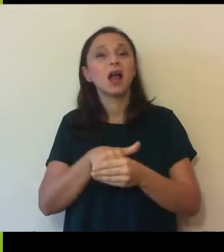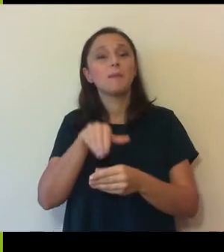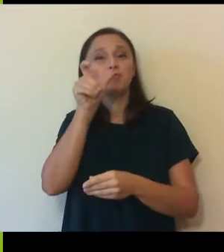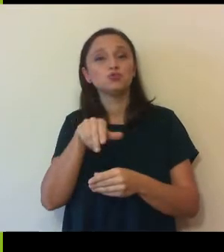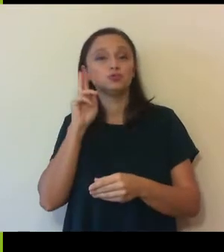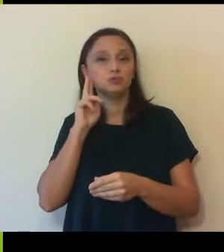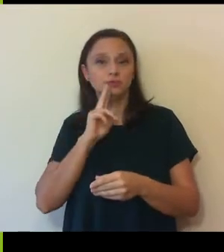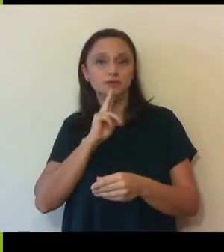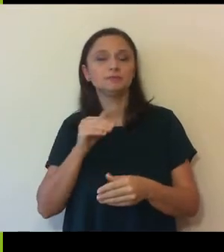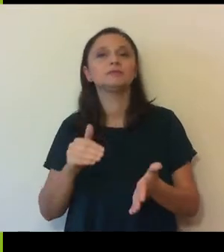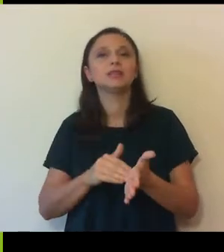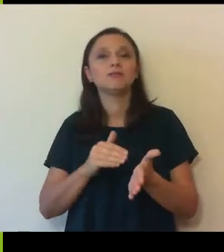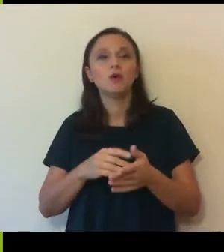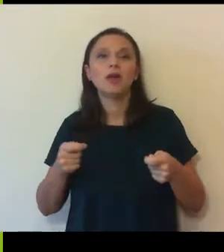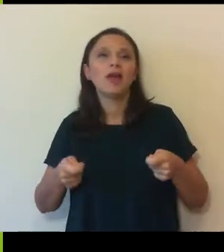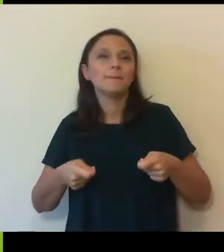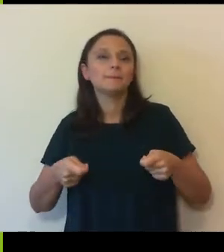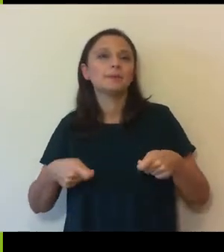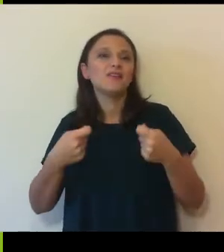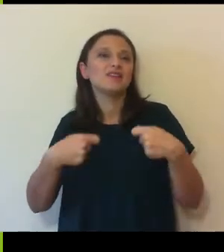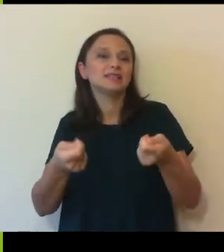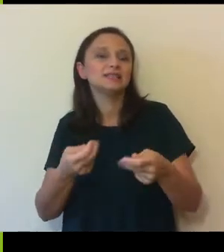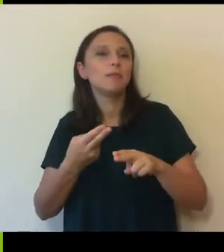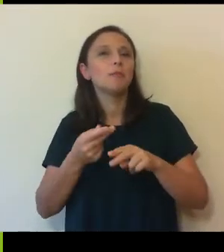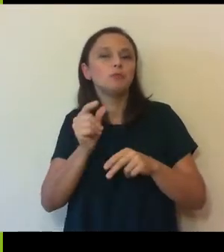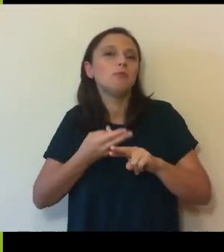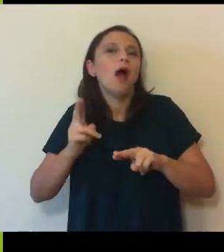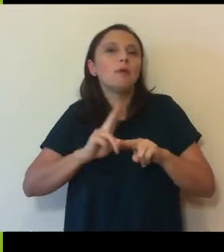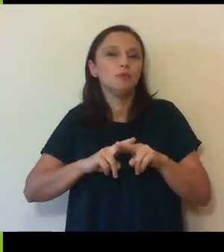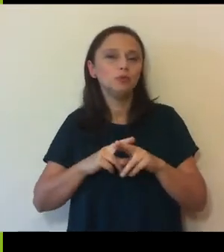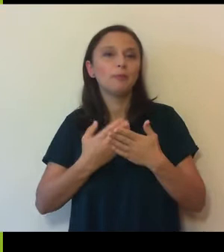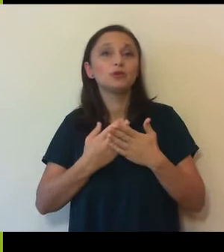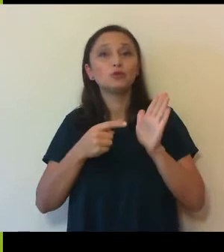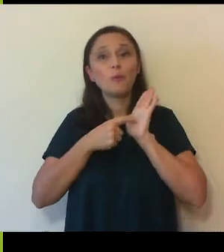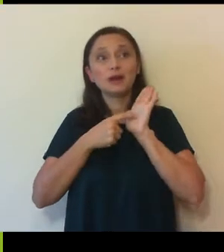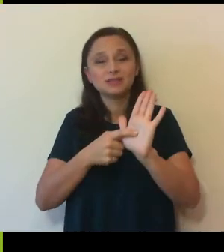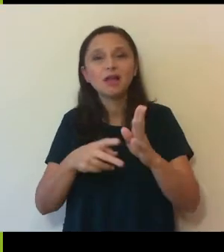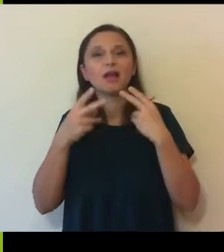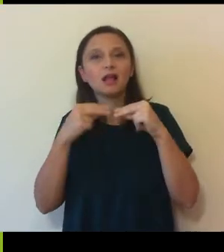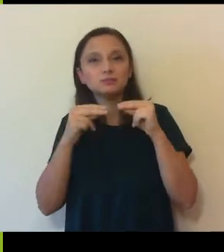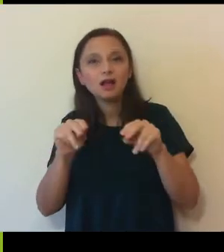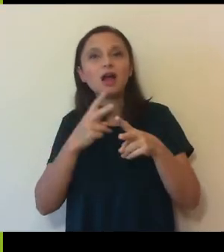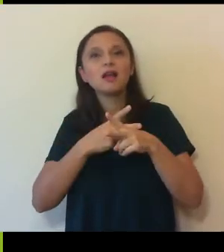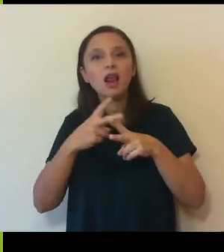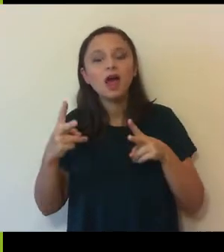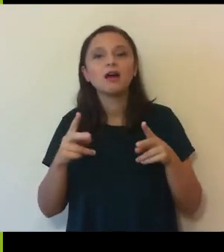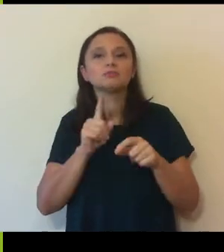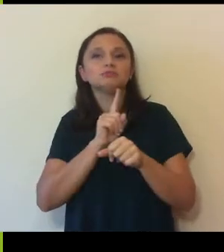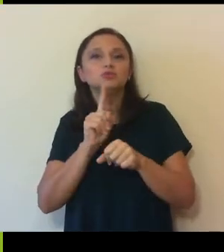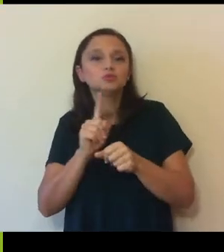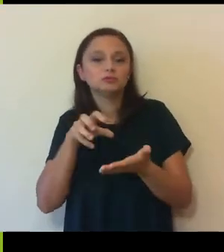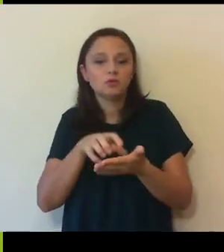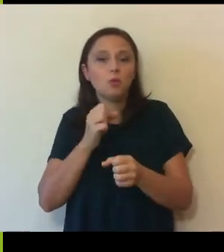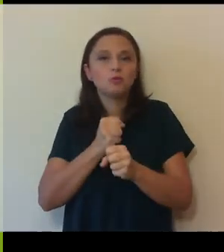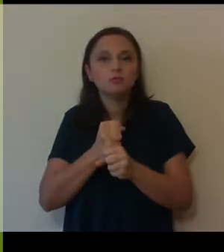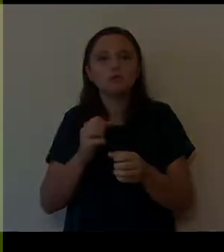nevoie să investim aici poate un pic mai mult în prezentarea și în explicarea unor concepte care